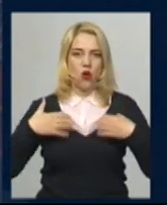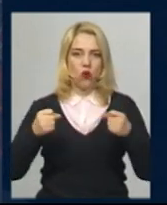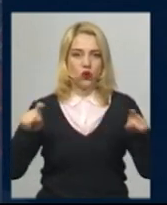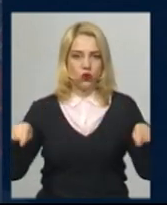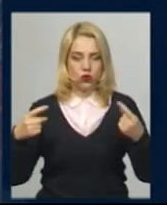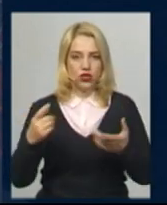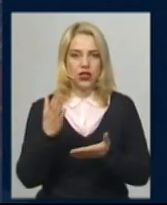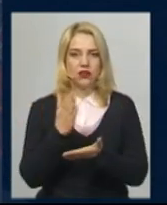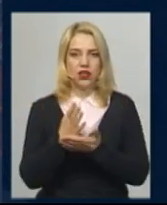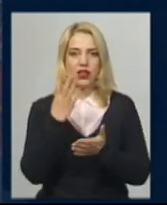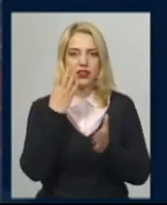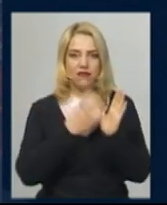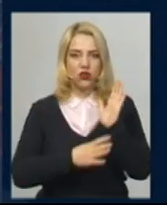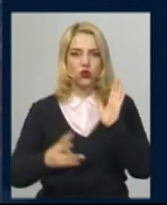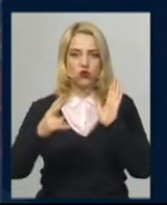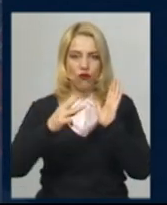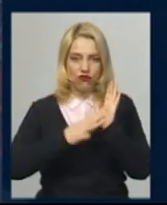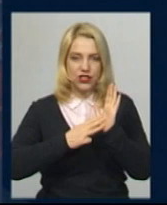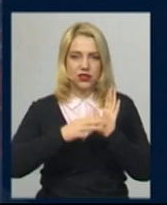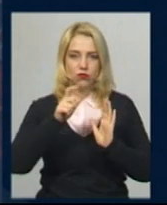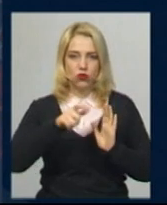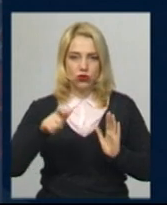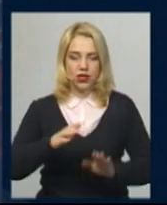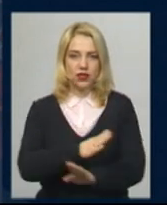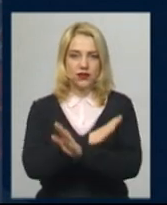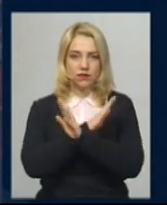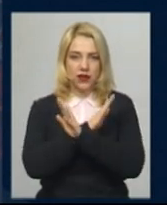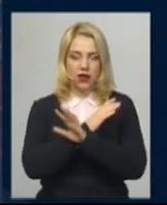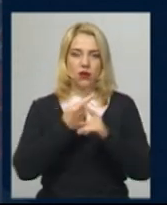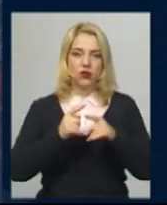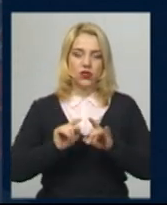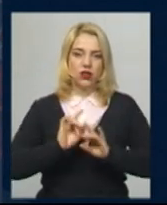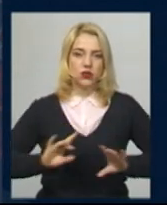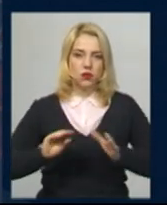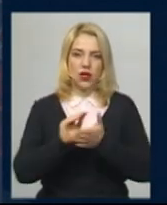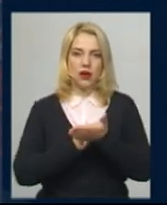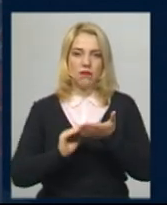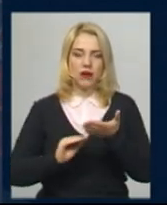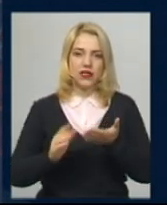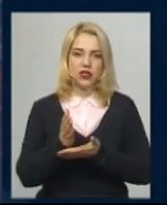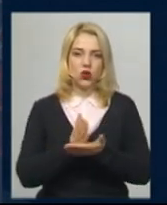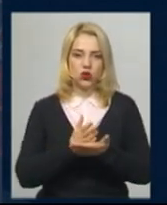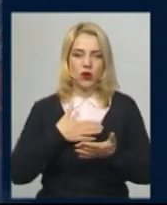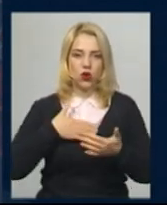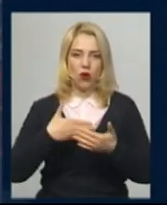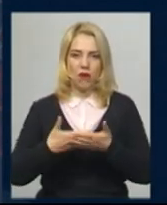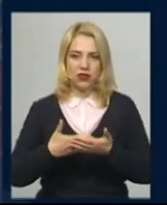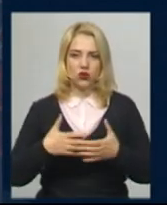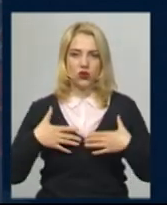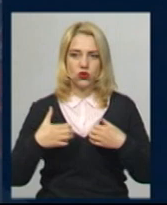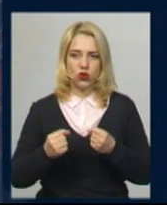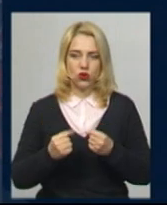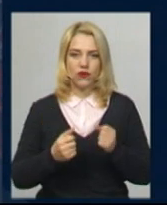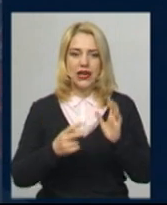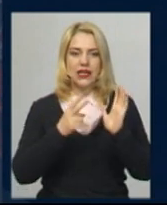Також маємо 98 летальних випадків. Про це розповідає пресслужба Центру громадського здоров'я. За добу зафіксовано 270